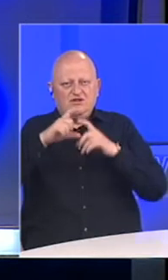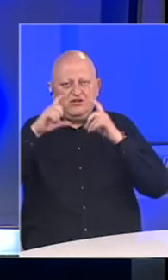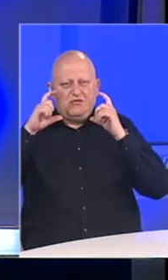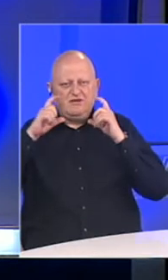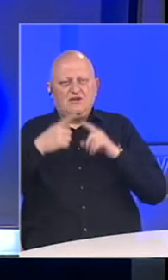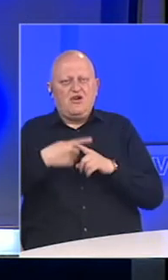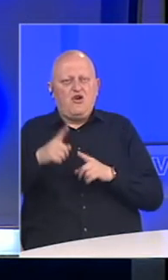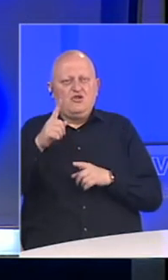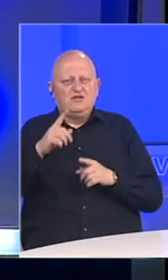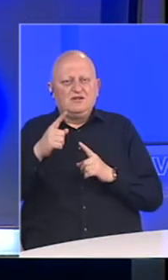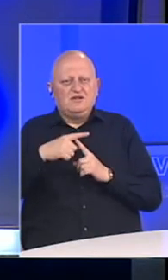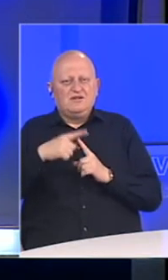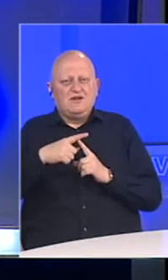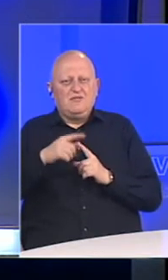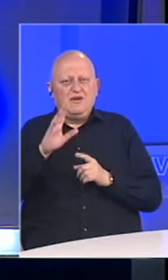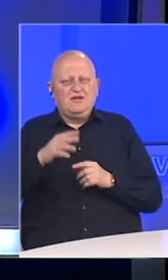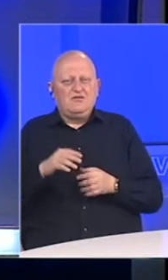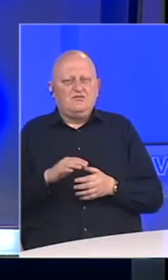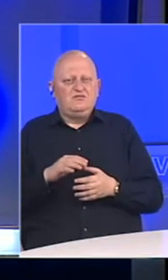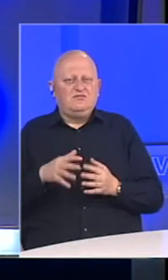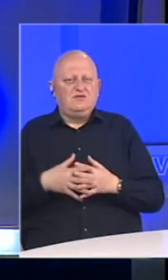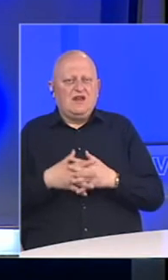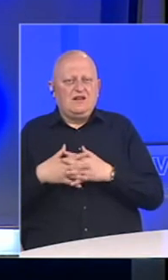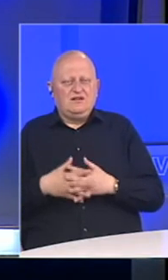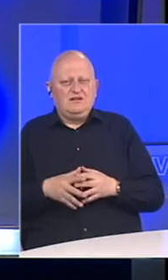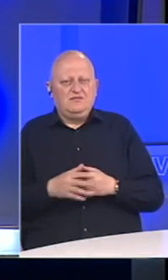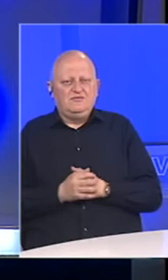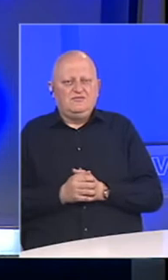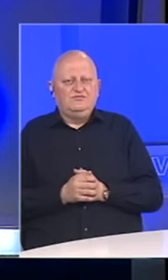zaštitne maske osim Trumpa i njegovih saradnika.